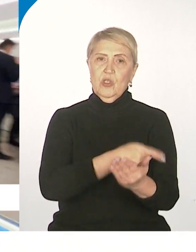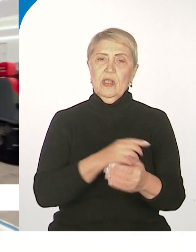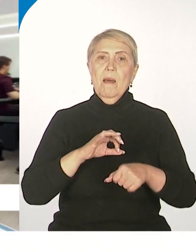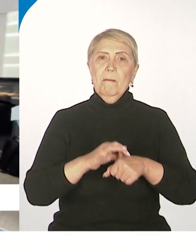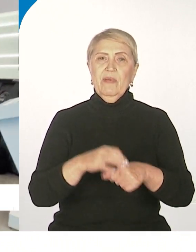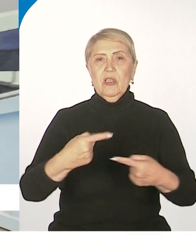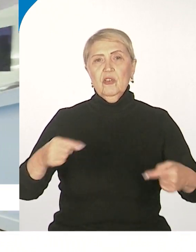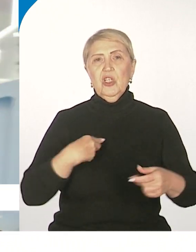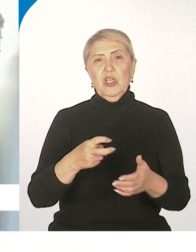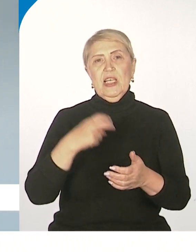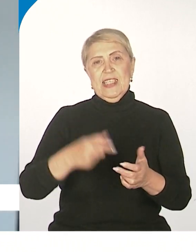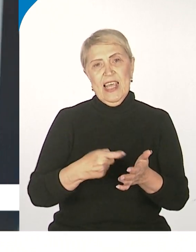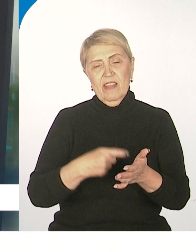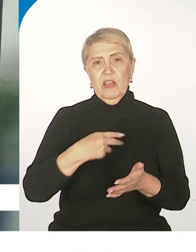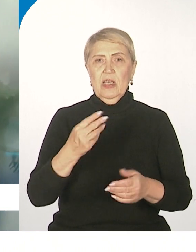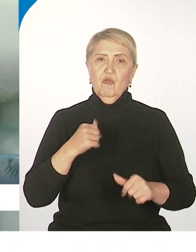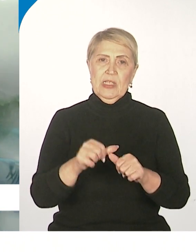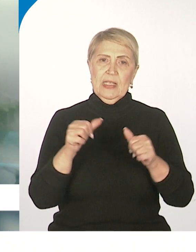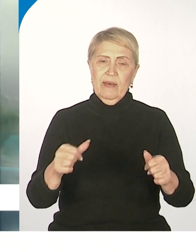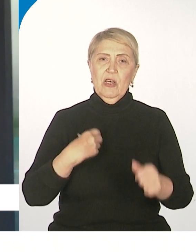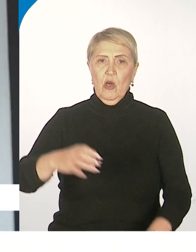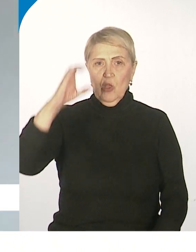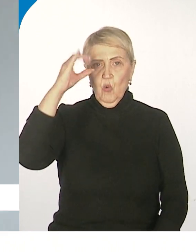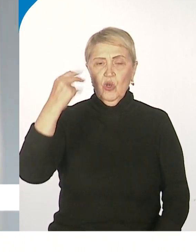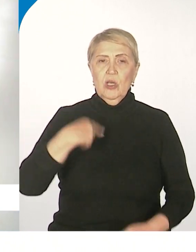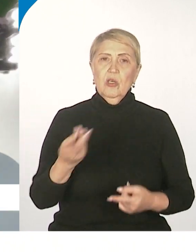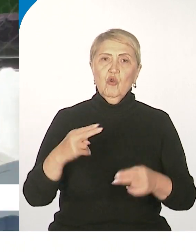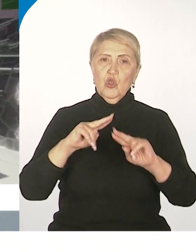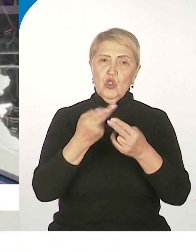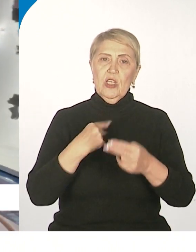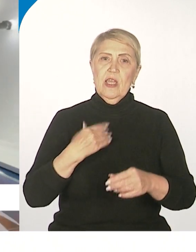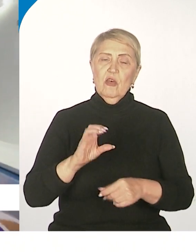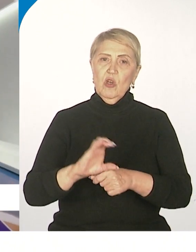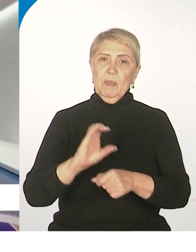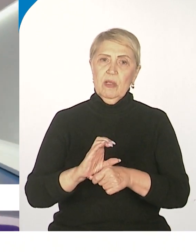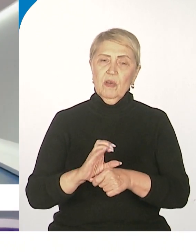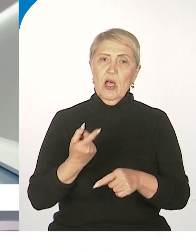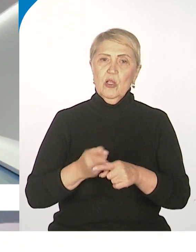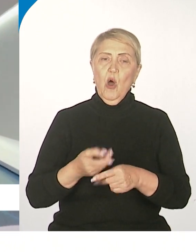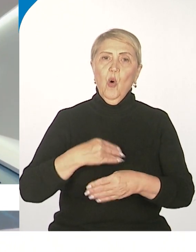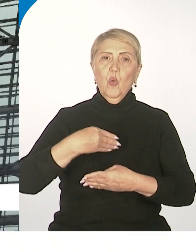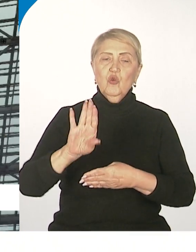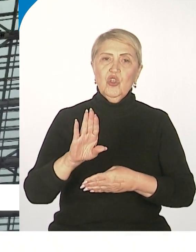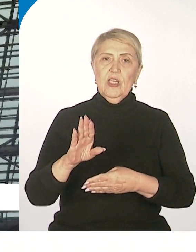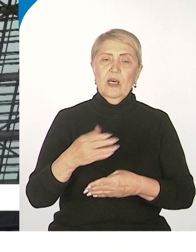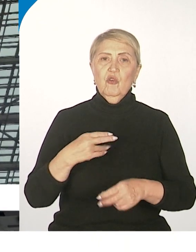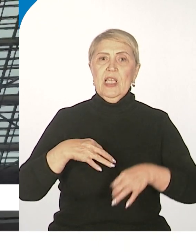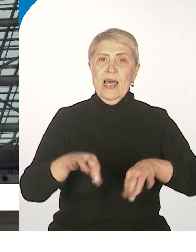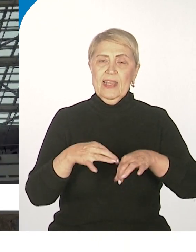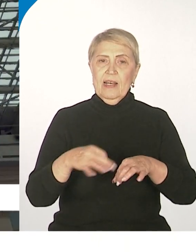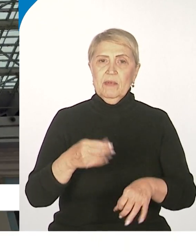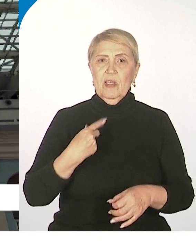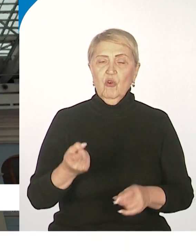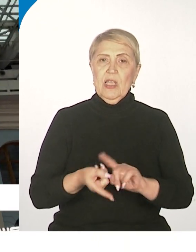исследования в области транспорта, создавать научные и инженерные продукты для улучшения логистики и транспортных сетей страны, обмениваться